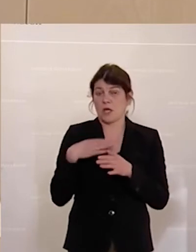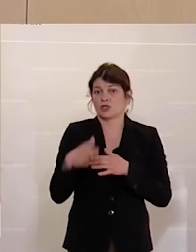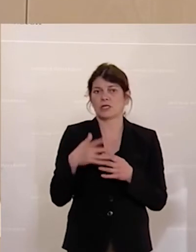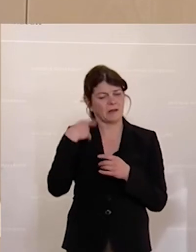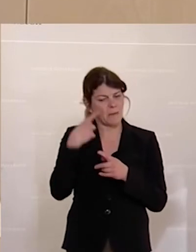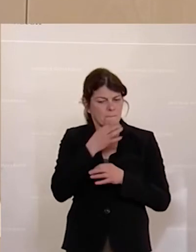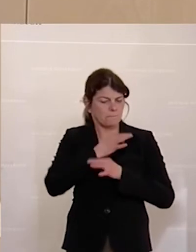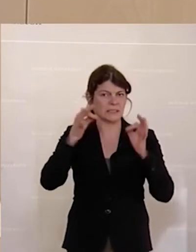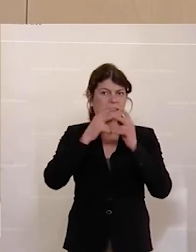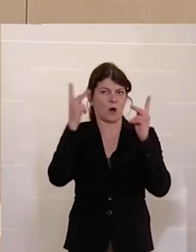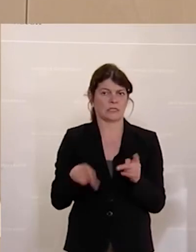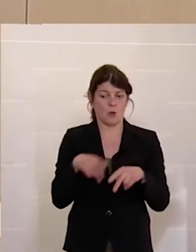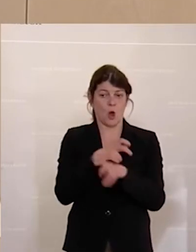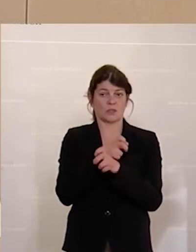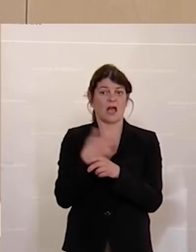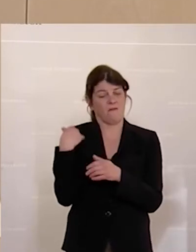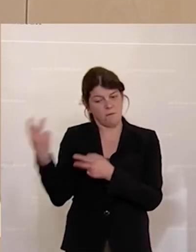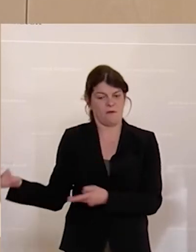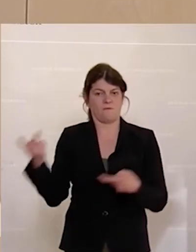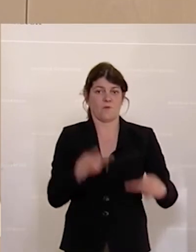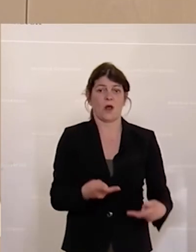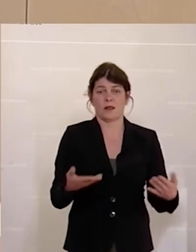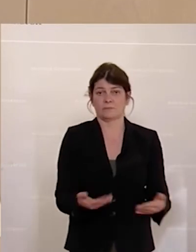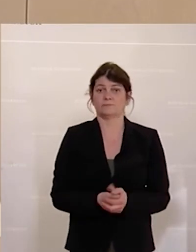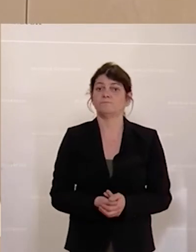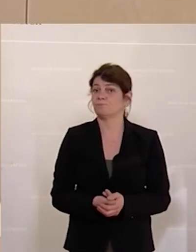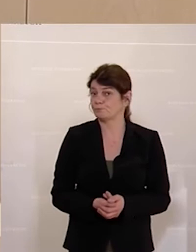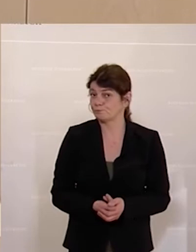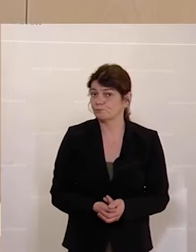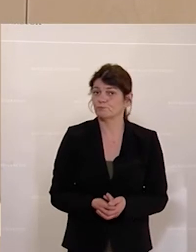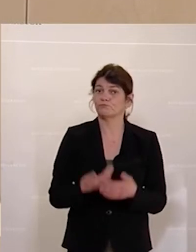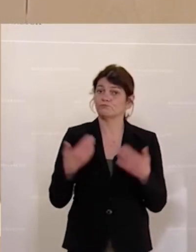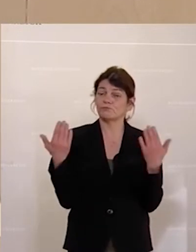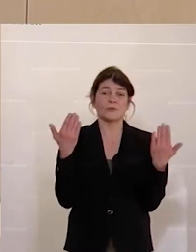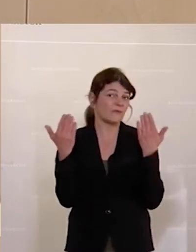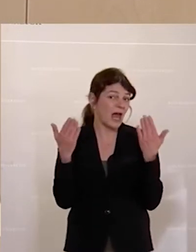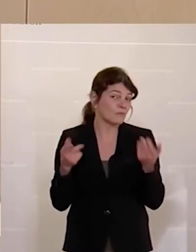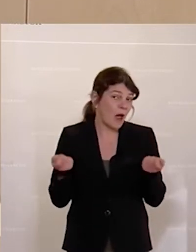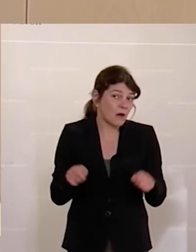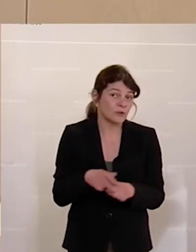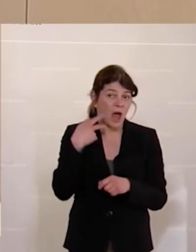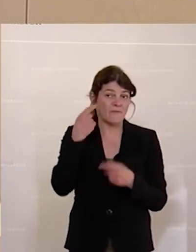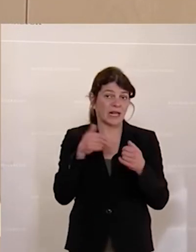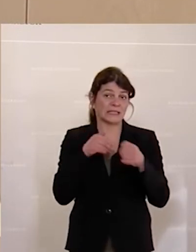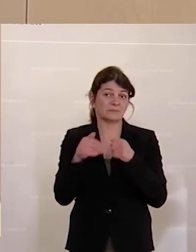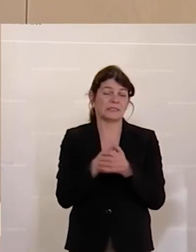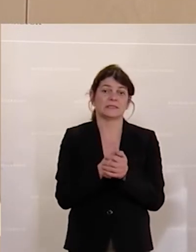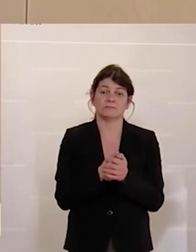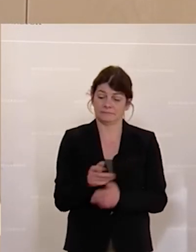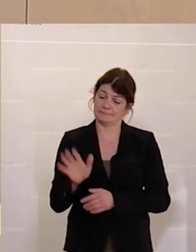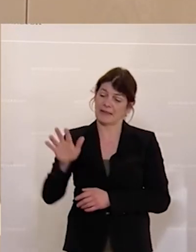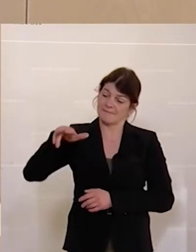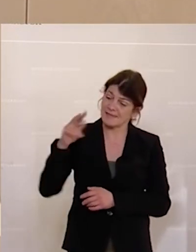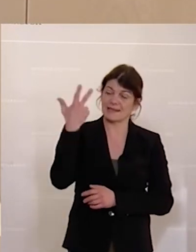beste Konzept, das hier in Österreich jemals vorgelegt worden ist. Und vielleicht zum Abschluss, Herr Finanzminister, das ist jetzt Ihr drittes